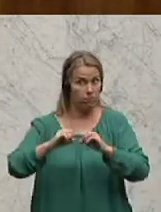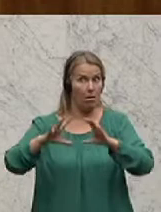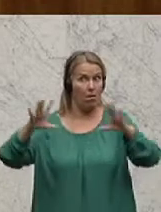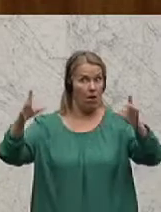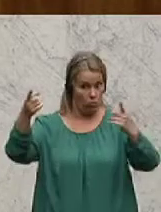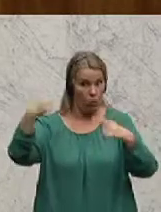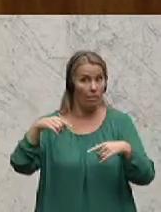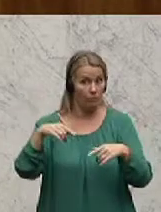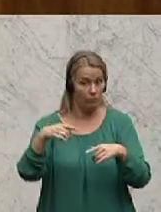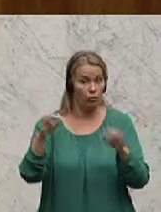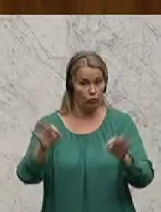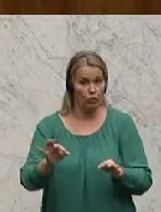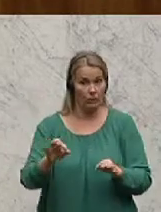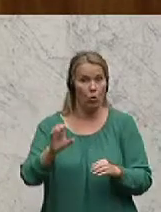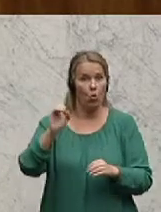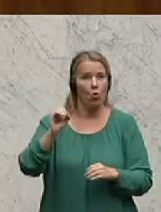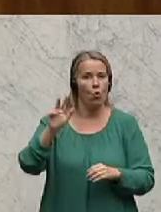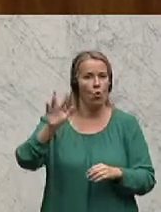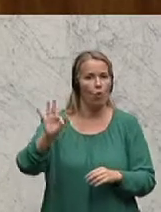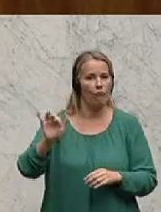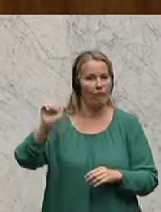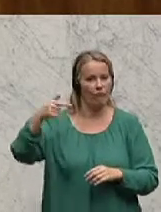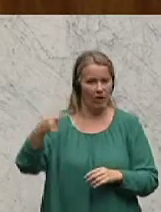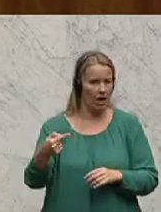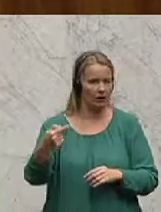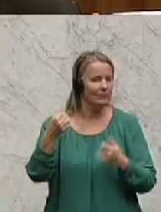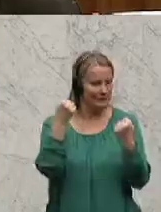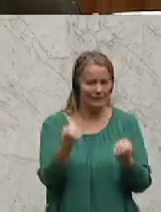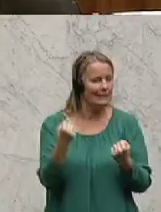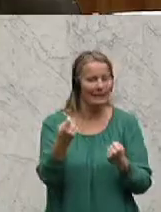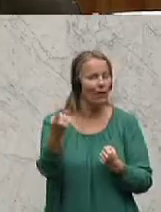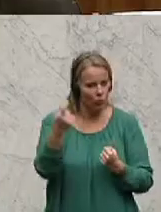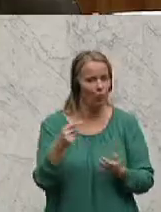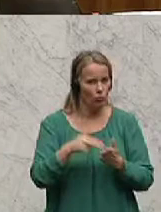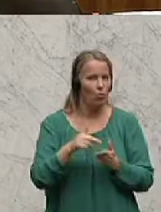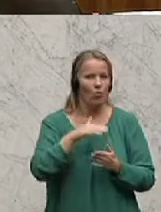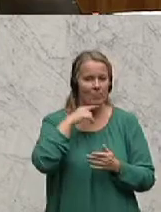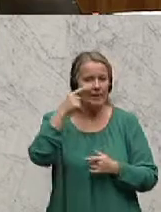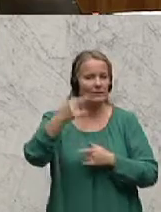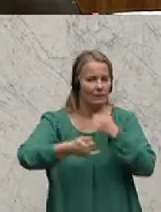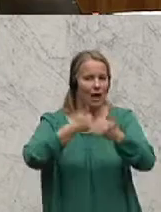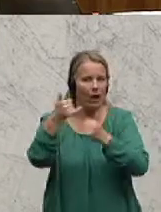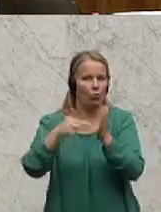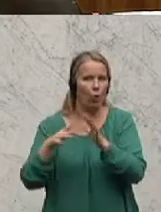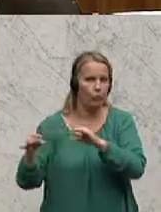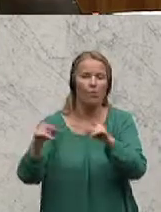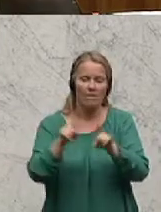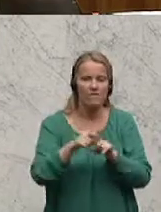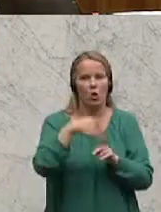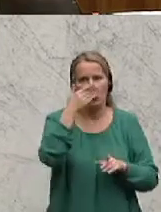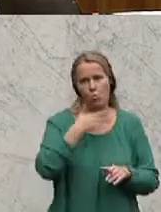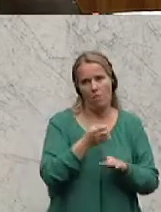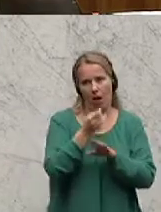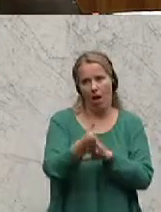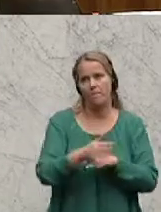demnächst platzen wird, das ist die ÖFAK. Und da können Sie mich beim Wort nehmen, das wird uns noch die nächsten Jahre genauso beschäftigen wie die Hypo-Alpe-Adria.